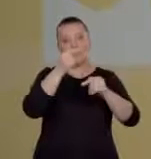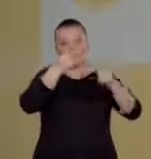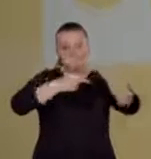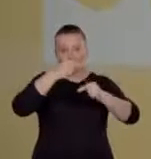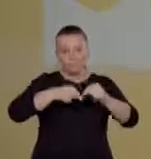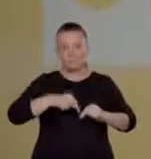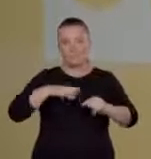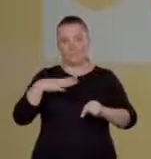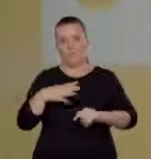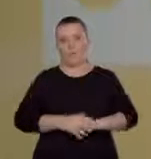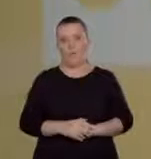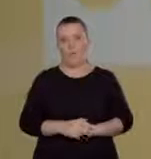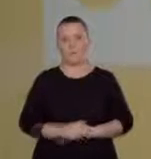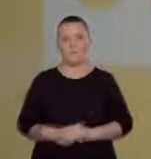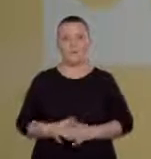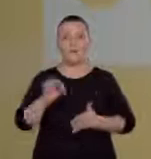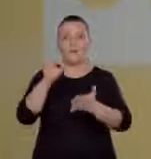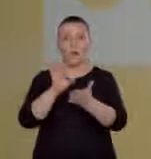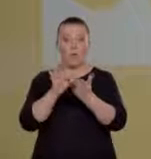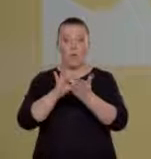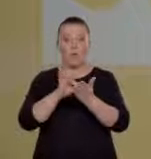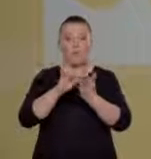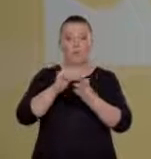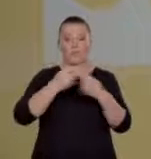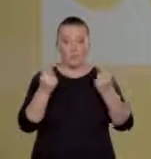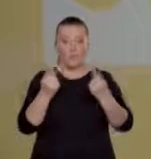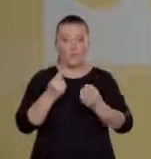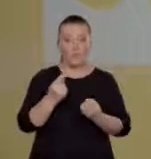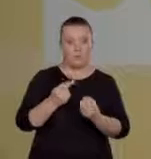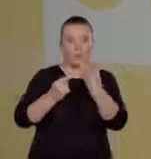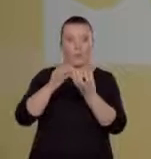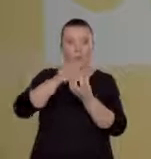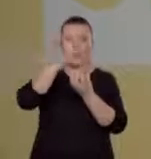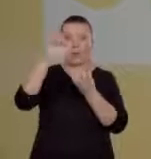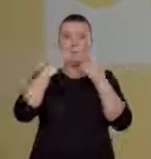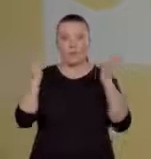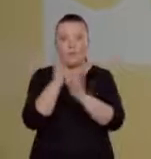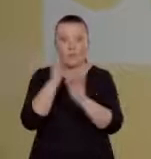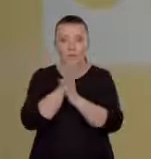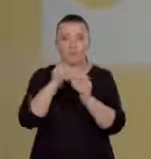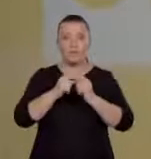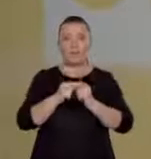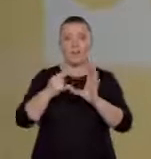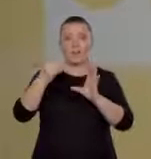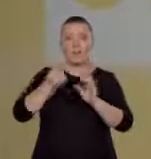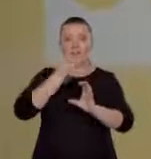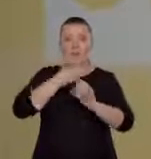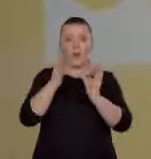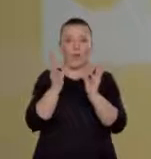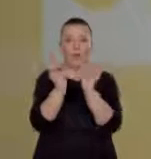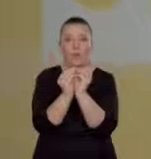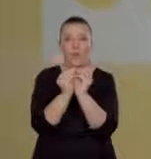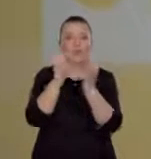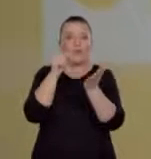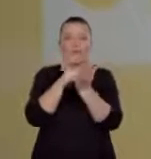wiatropylności zredukowany okwiat jest raczej organem szczątkowym, a nie bezpośrednim przystosowaniem do wiatropylności, ponieważ nie